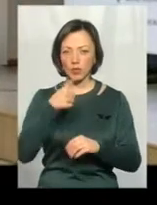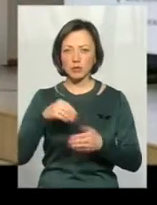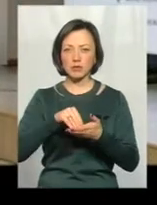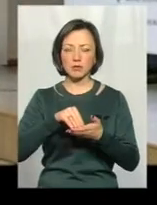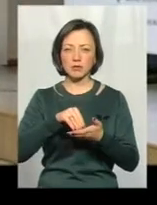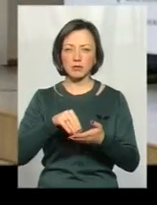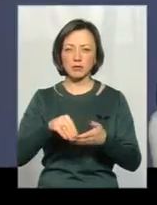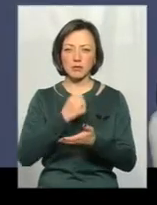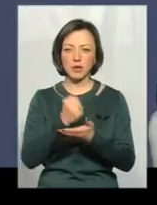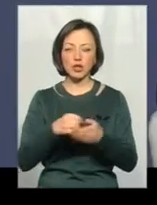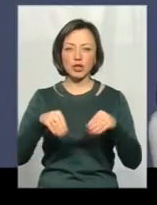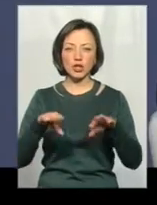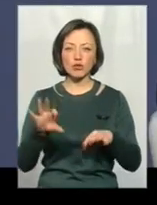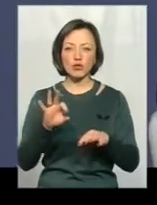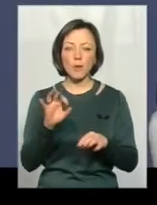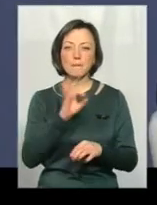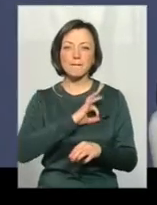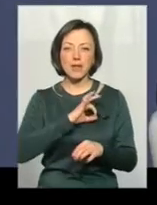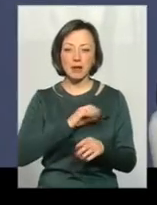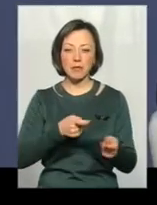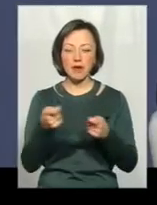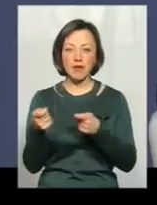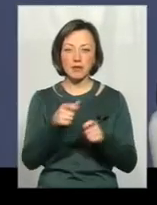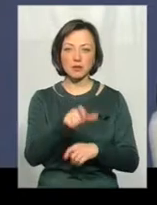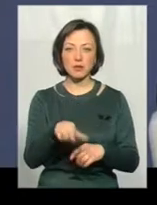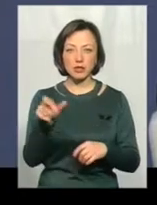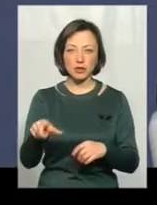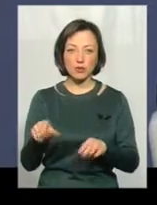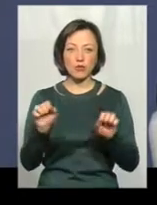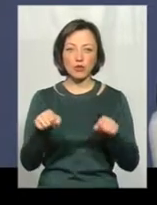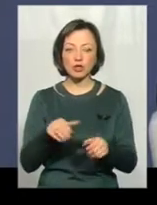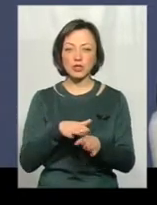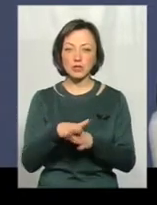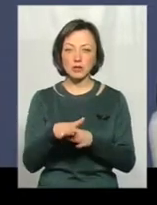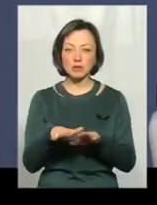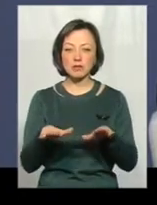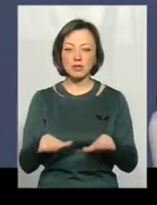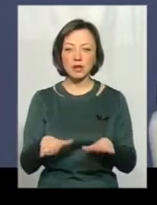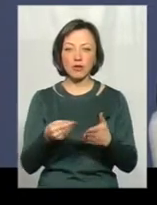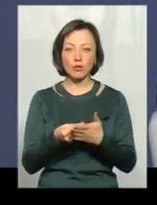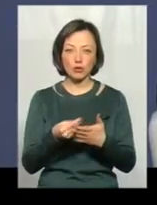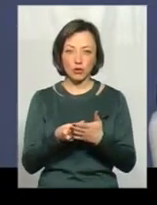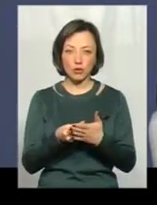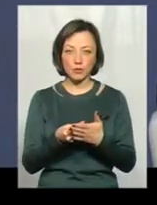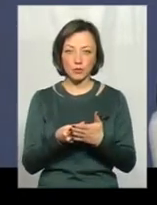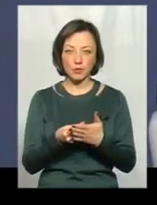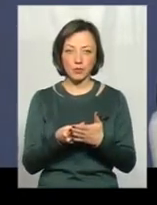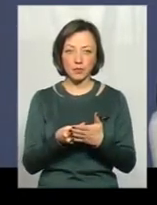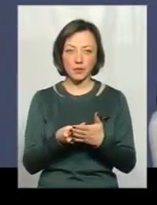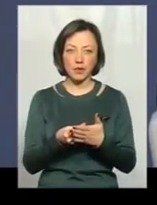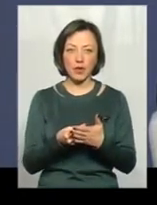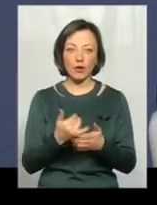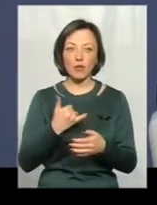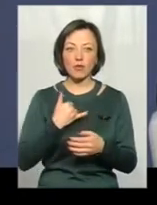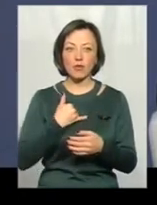перевезення пасажирів, пільгових категорій, може здійснюватися з місцевого бюджету. У мене питання,